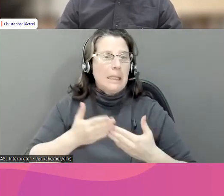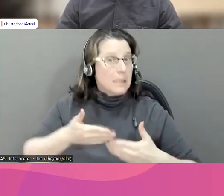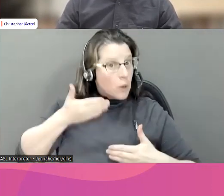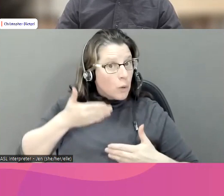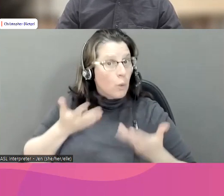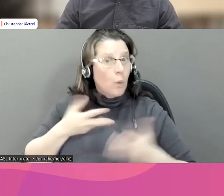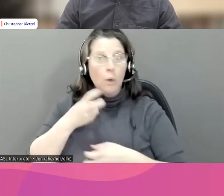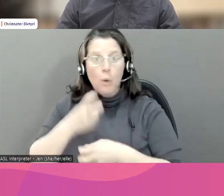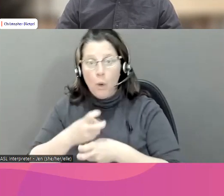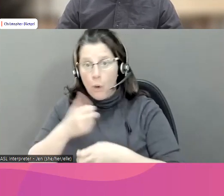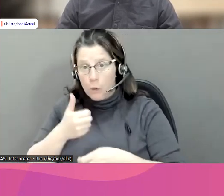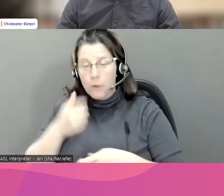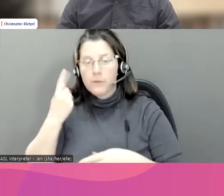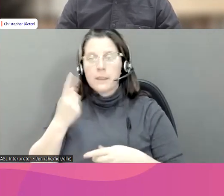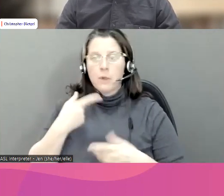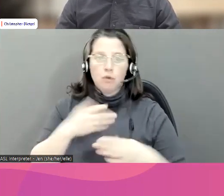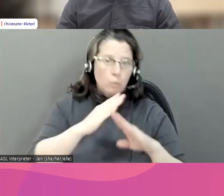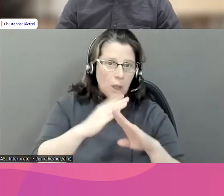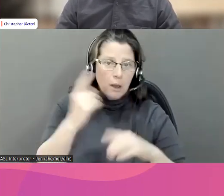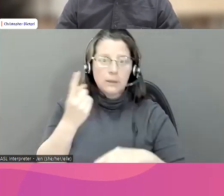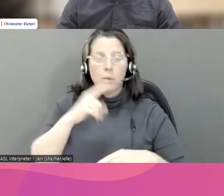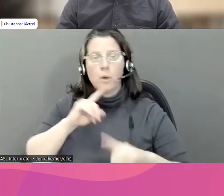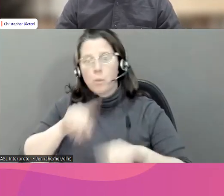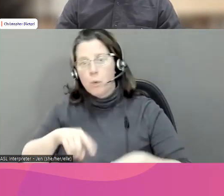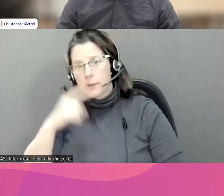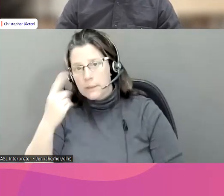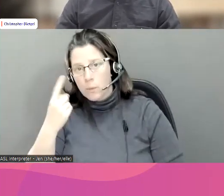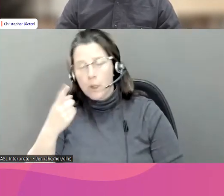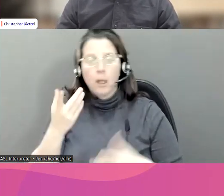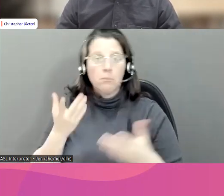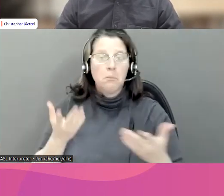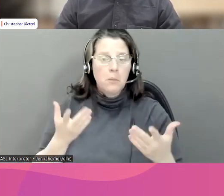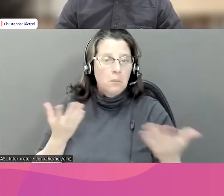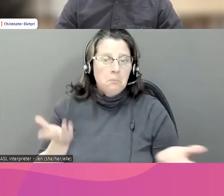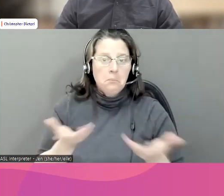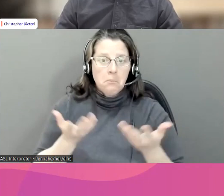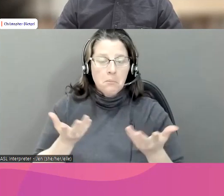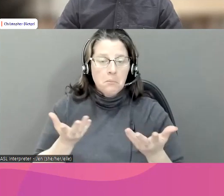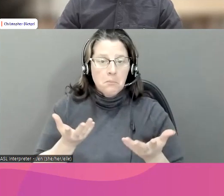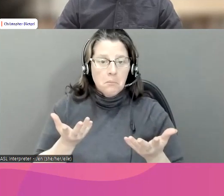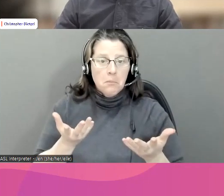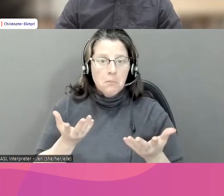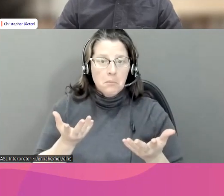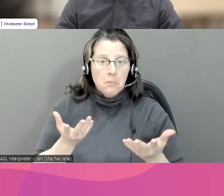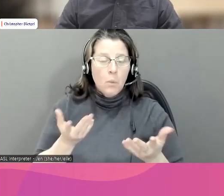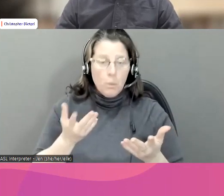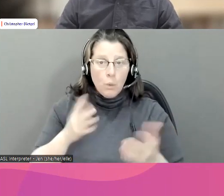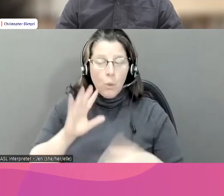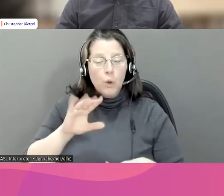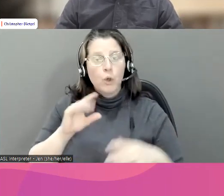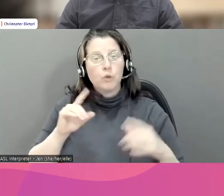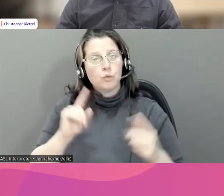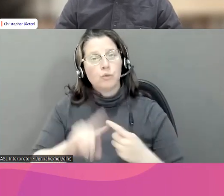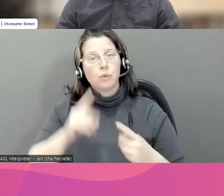il peut être plus facile ou moins facile de bloquer quelqu'un, de faire un rapport, d'alerter les autorités,